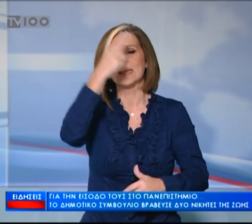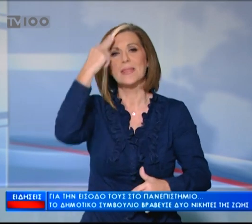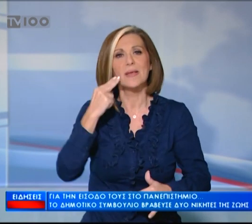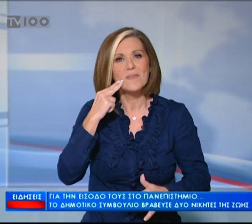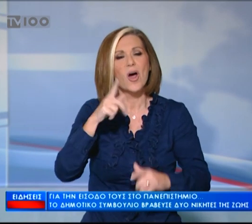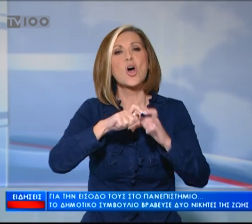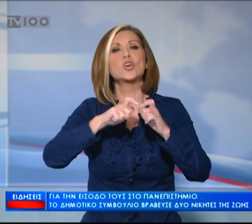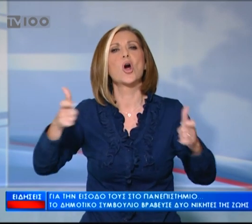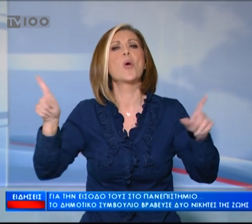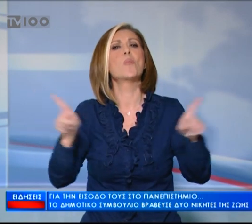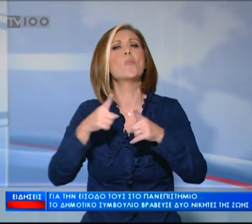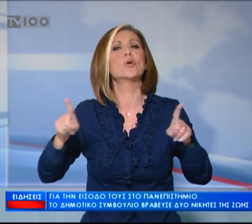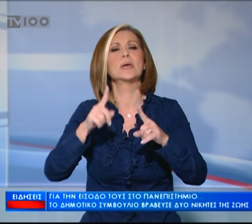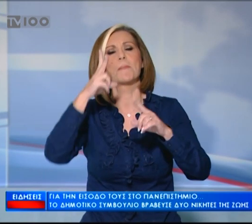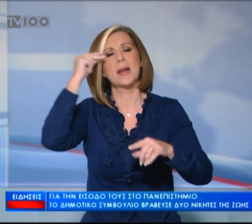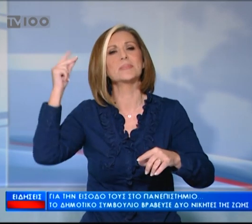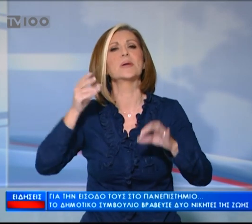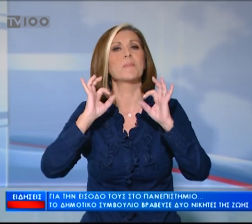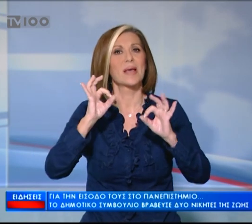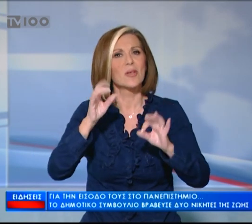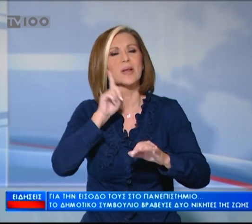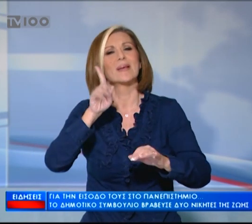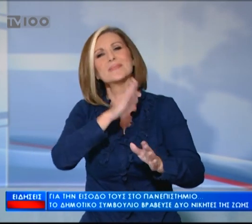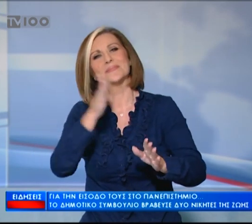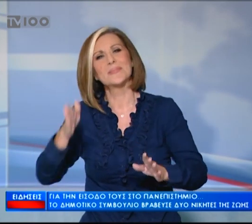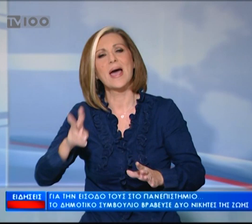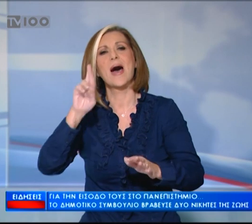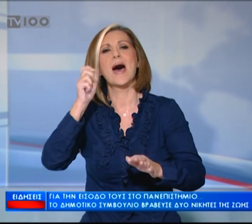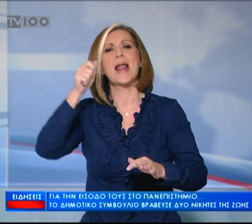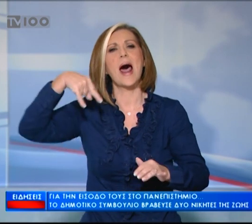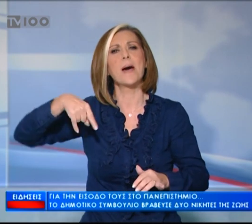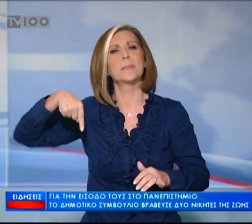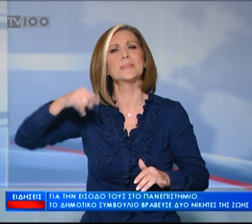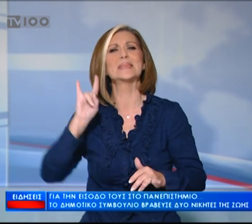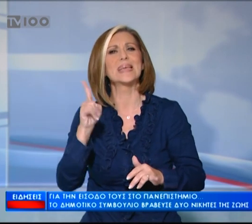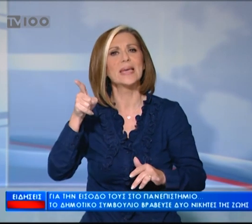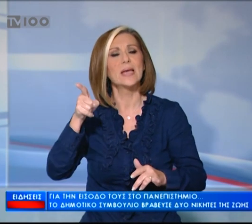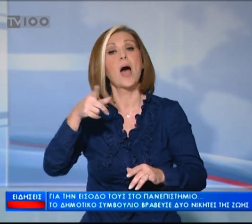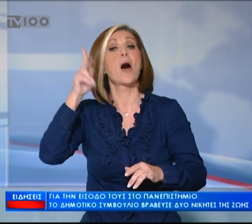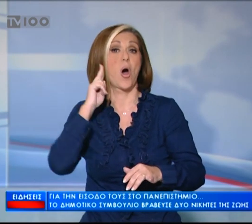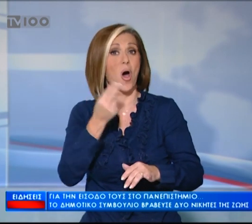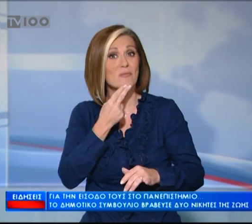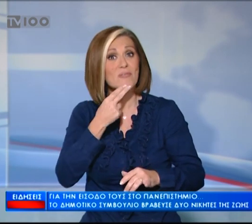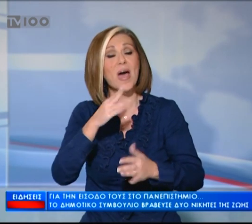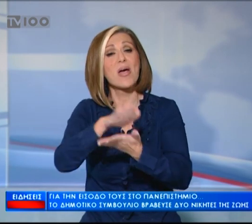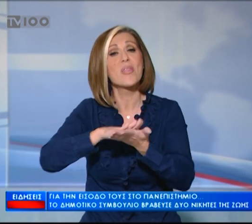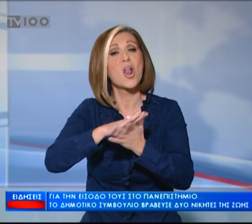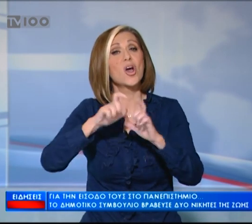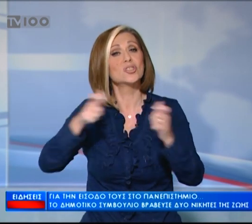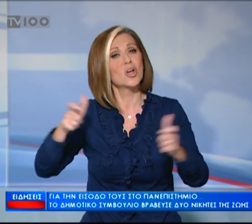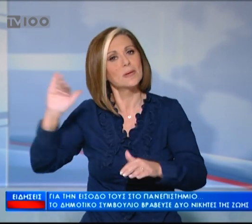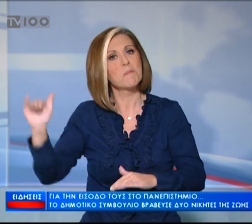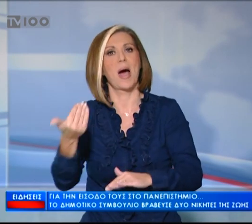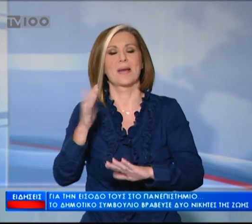του Πανεπιστημίου Μακεδονίας. Και η Εφτέρ Πυράπτη, η οποία είναι κοφή, εισήχθη στη Θεολογική Σχολή του Αριστοτελείου Πανεπιστημίου.